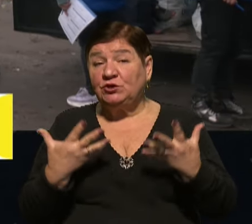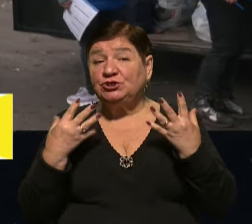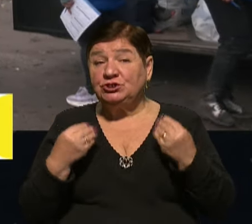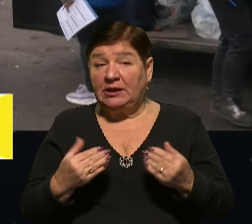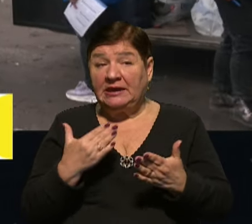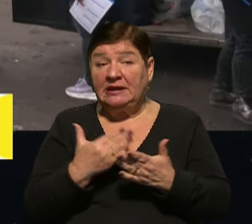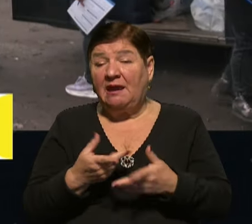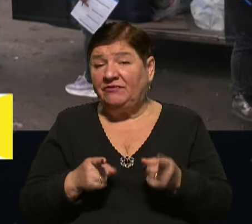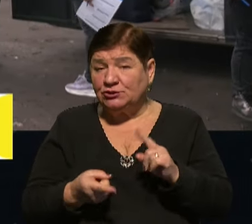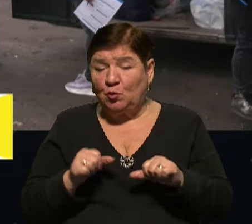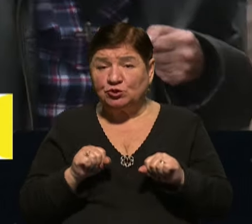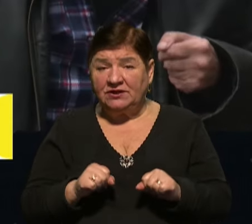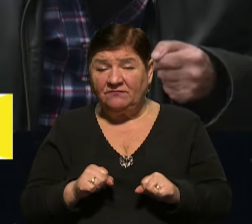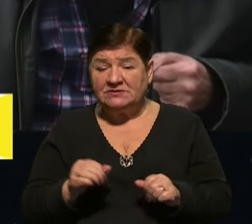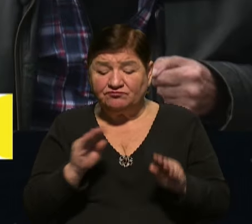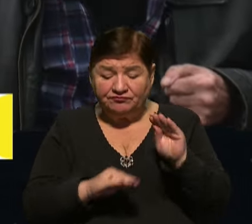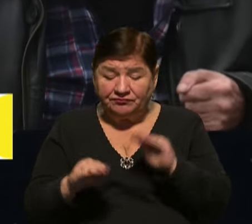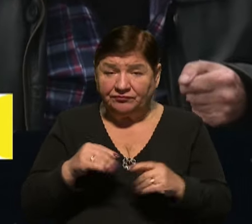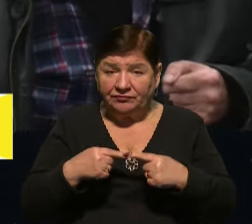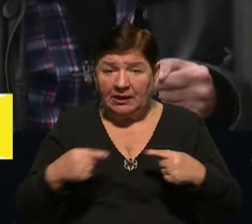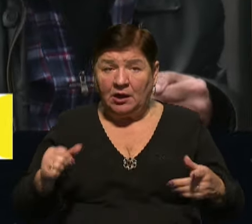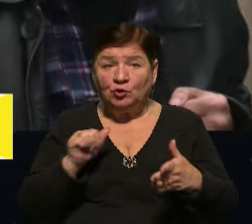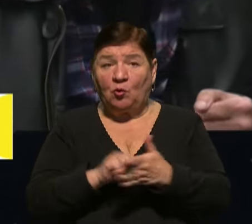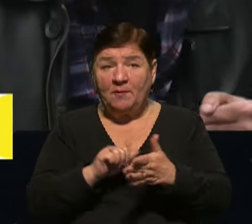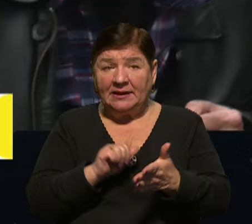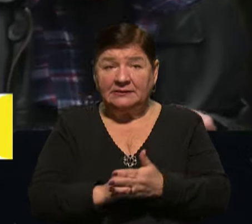день є дійсно можливість зібрати речі, зібрати документи,